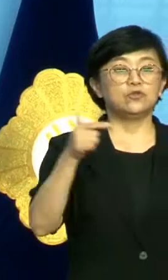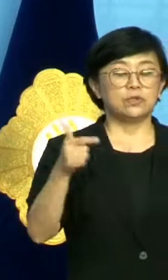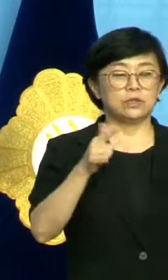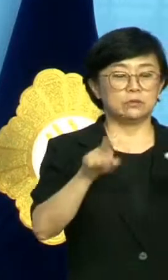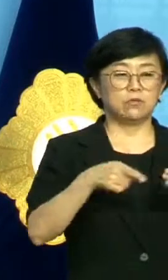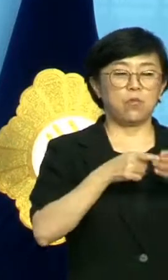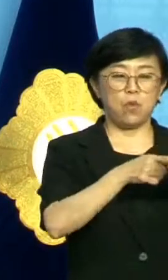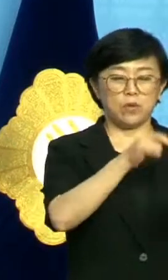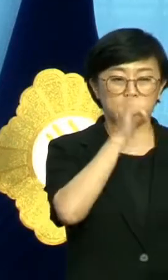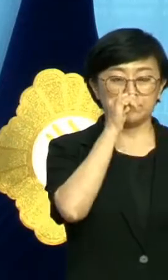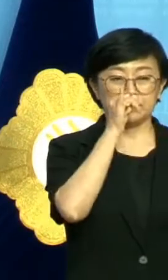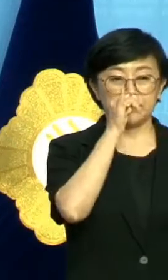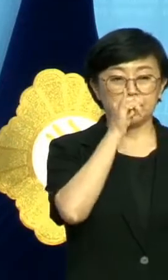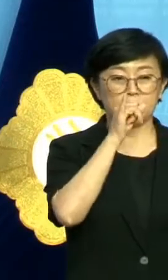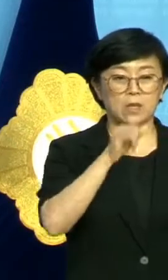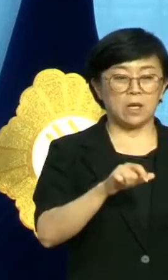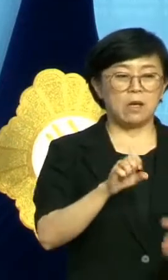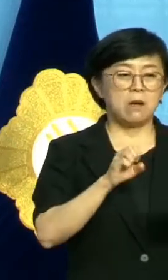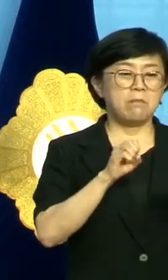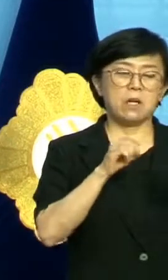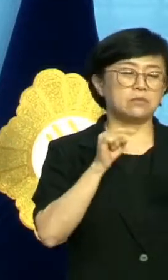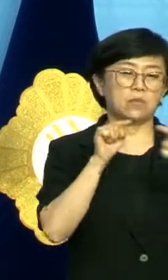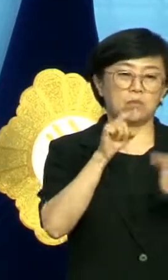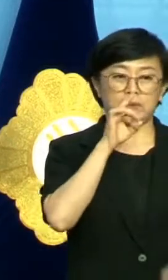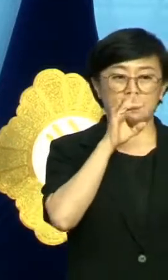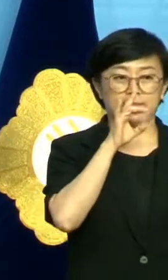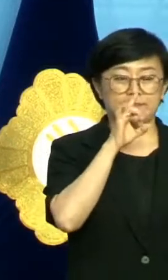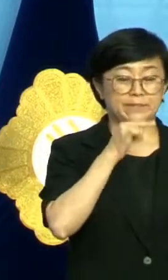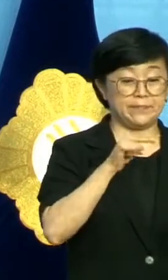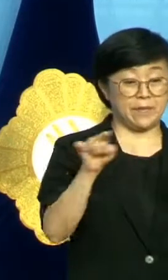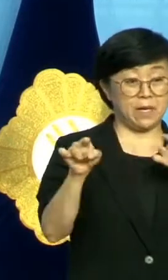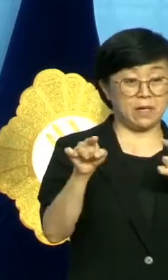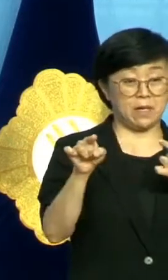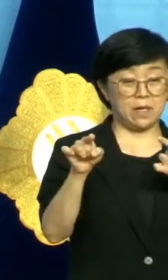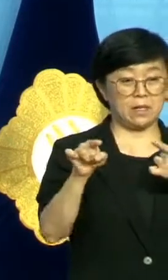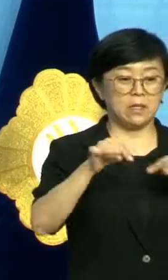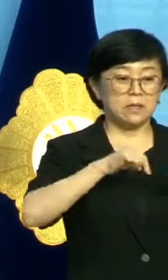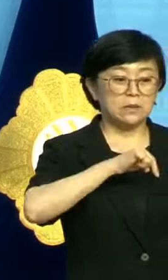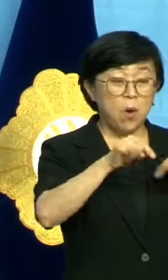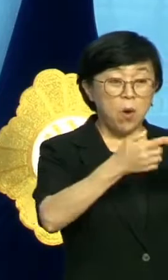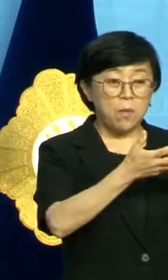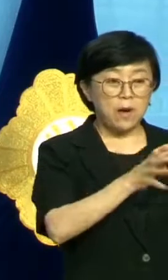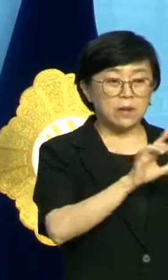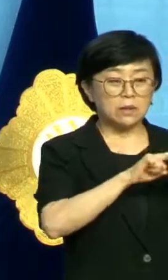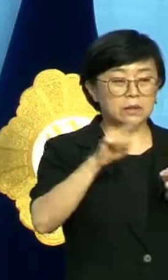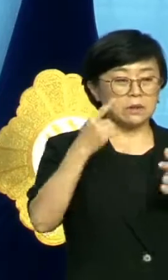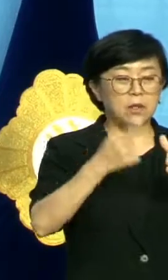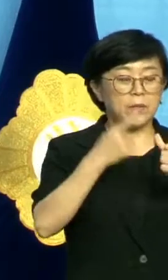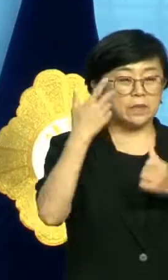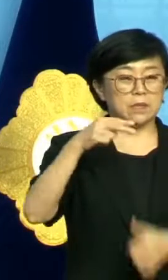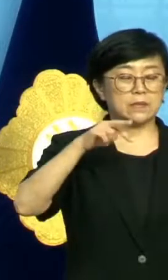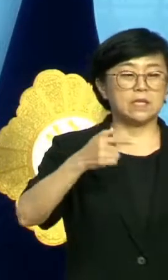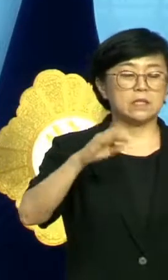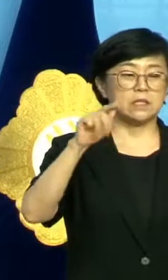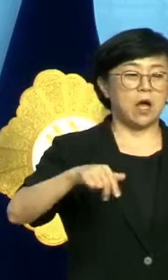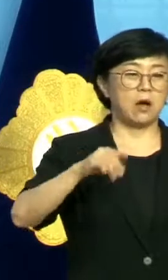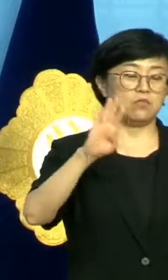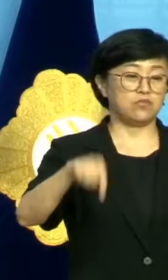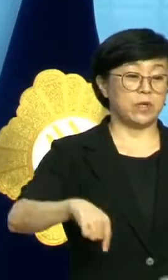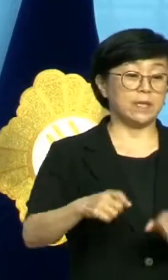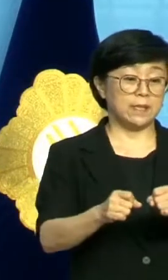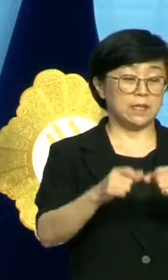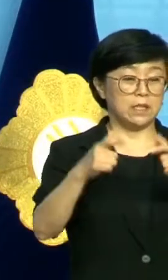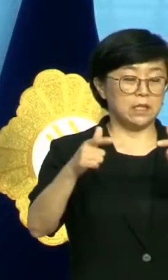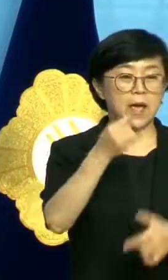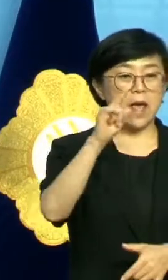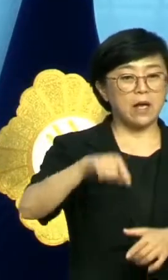박았습니다. 불통정부입니다. 저는 의정활동 첫 질의로 산자부 장관에게 맥스터 증설